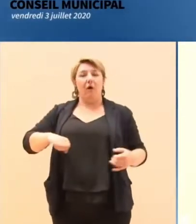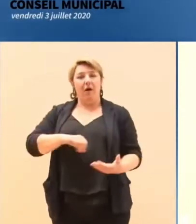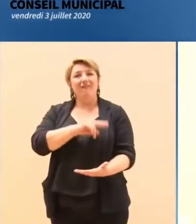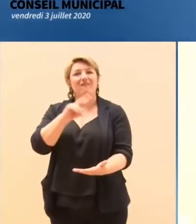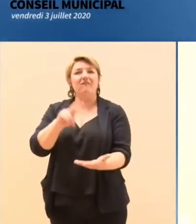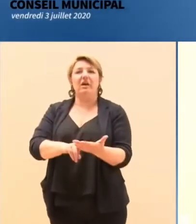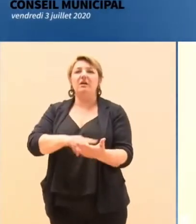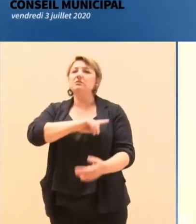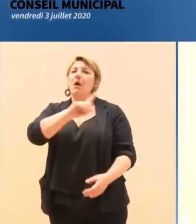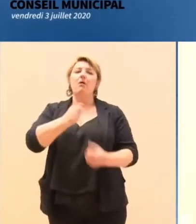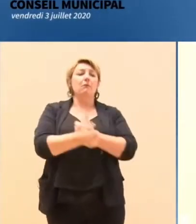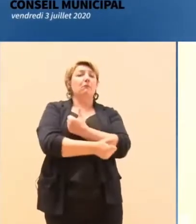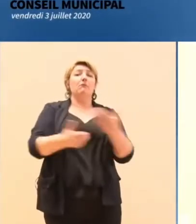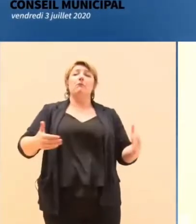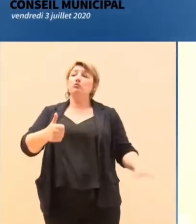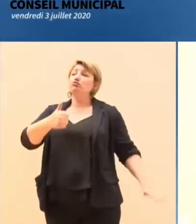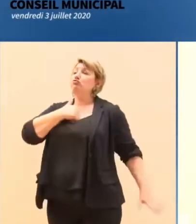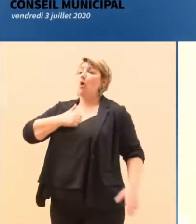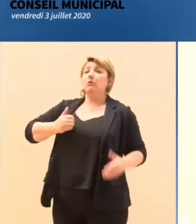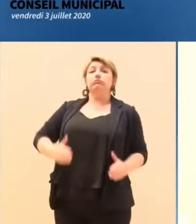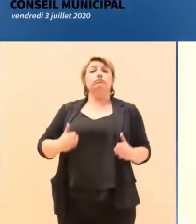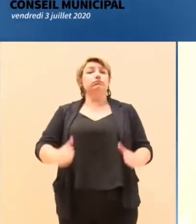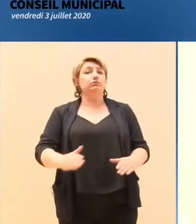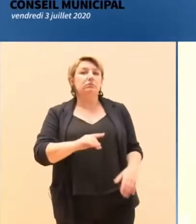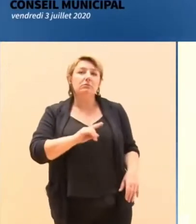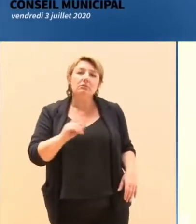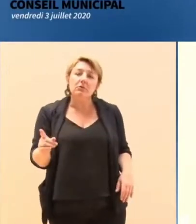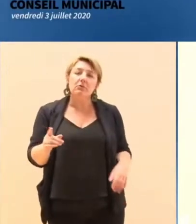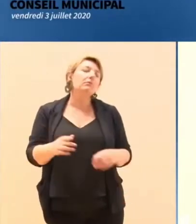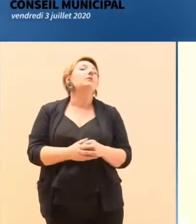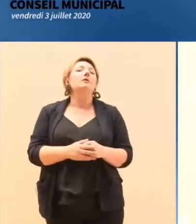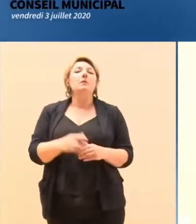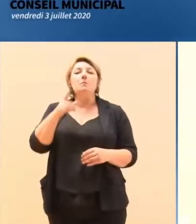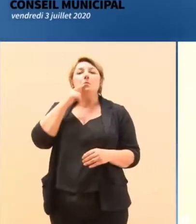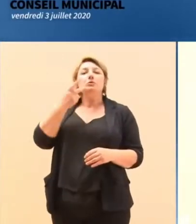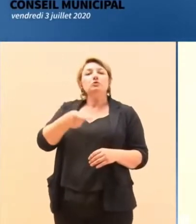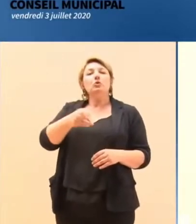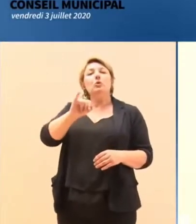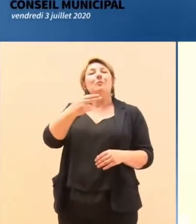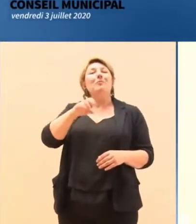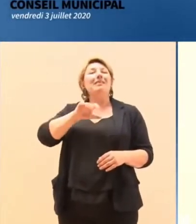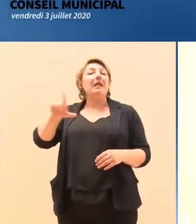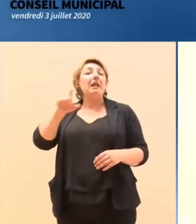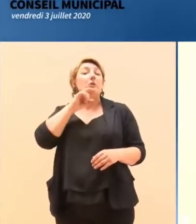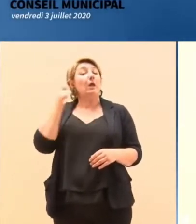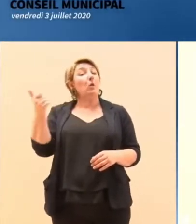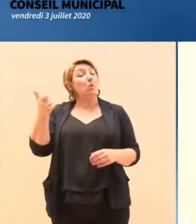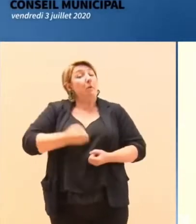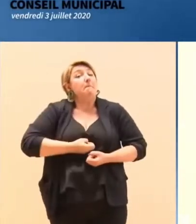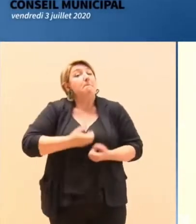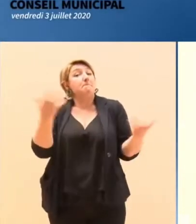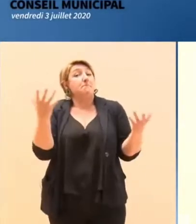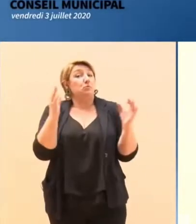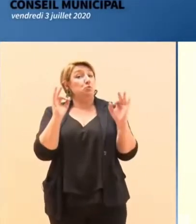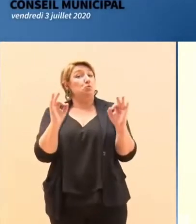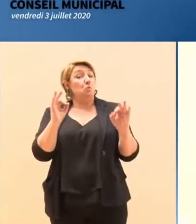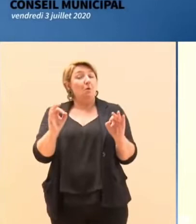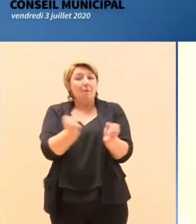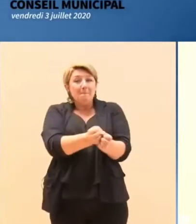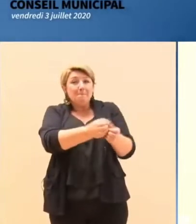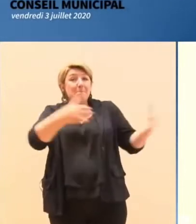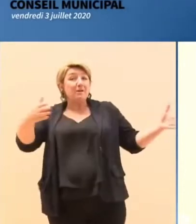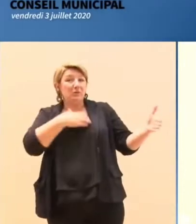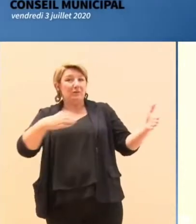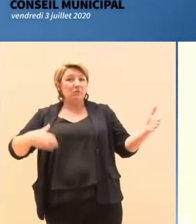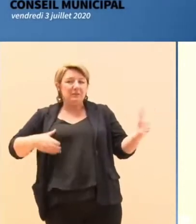fait, cela y a été fait allusion notamment par Nicolas Pinel, Je voudrais alerter la majorité